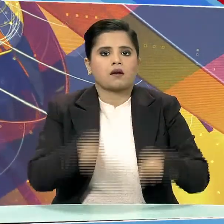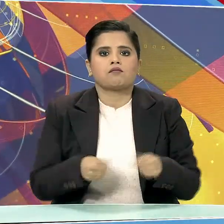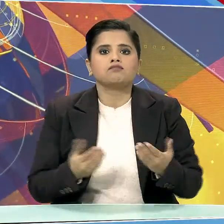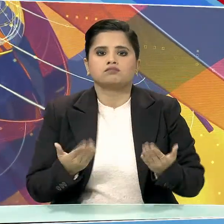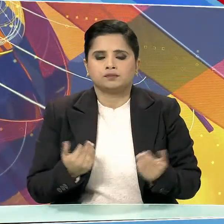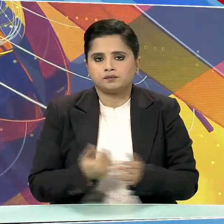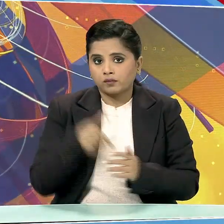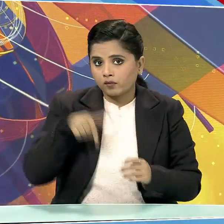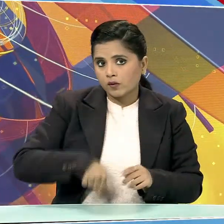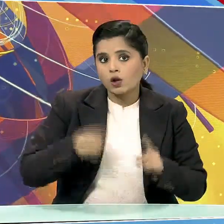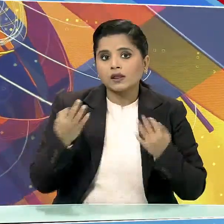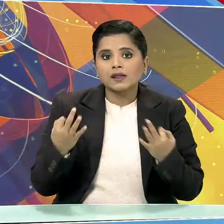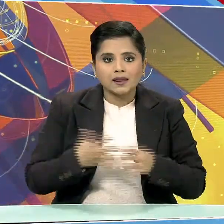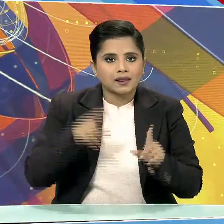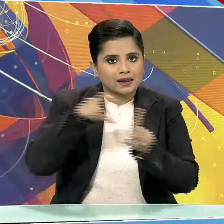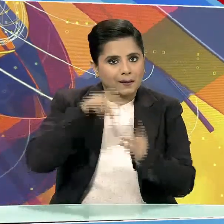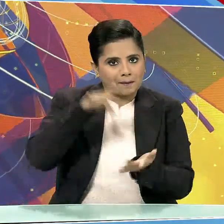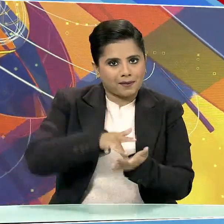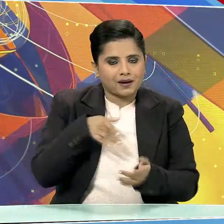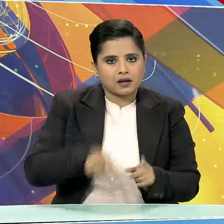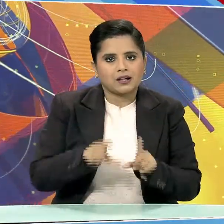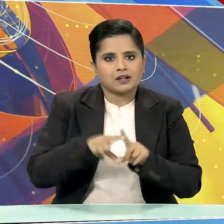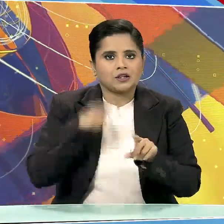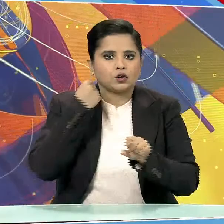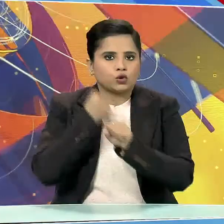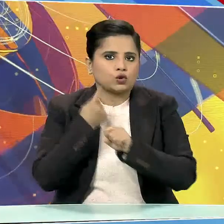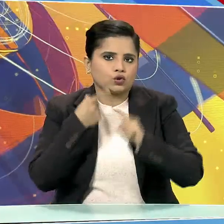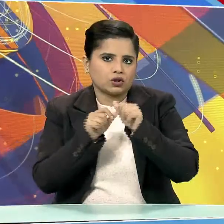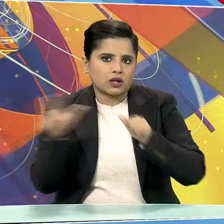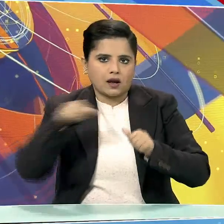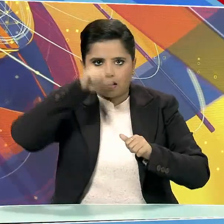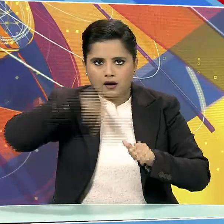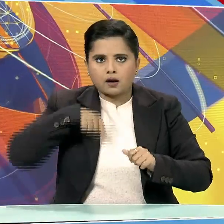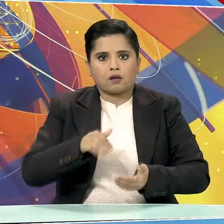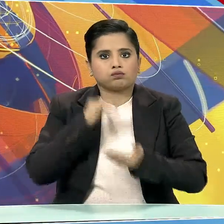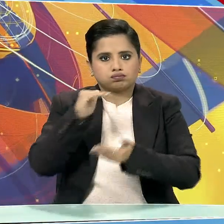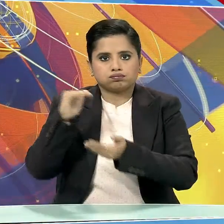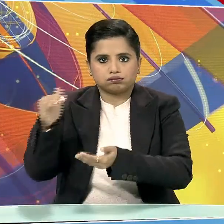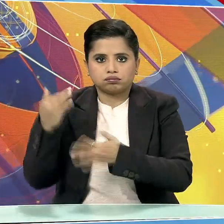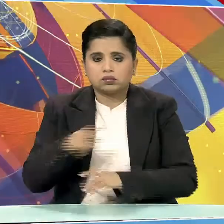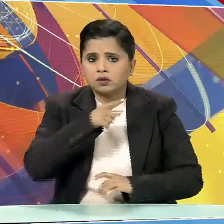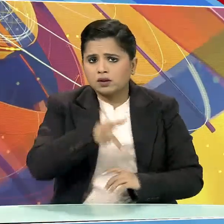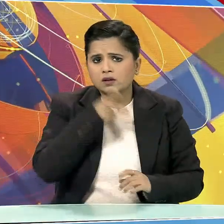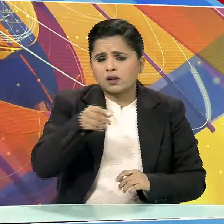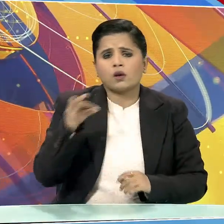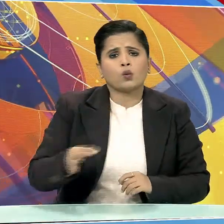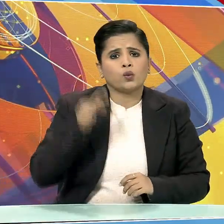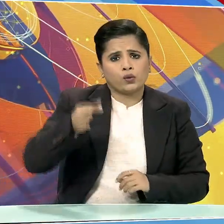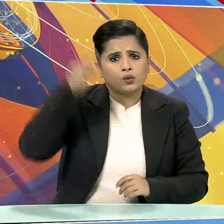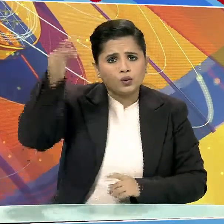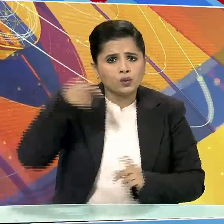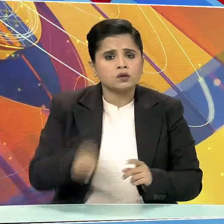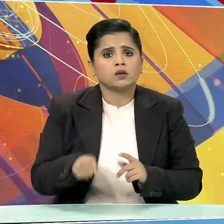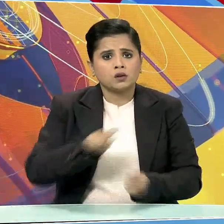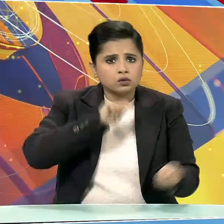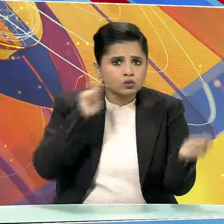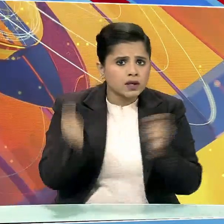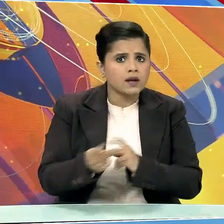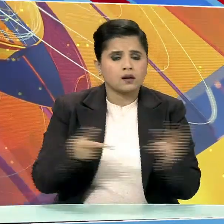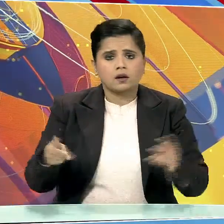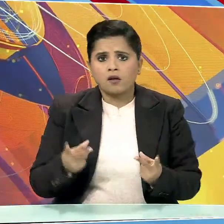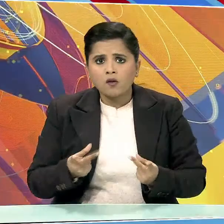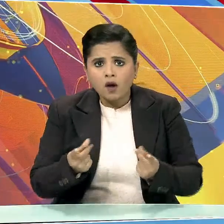आजने दिल्ली में डिज्टल इंडिया पुरसकार पदान करने के बाद उन्होंने कहा कि भविश्च में परिवर्तन की गती